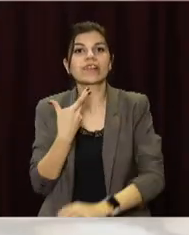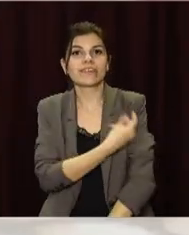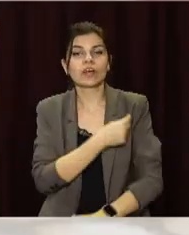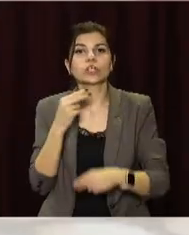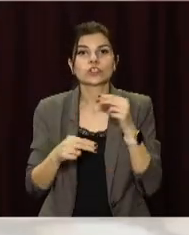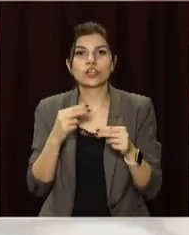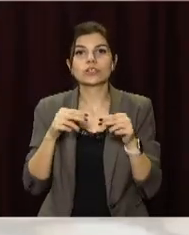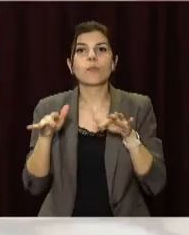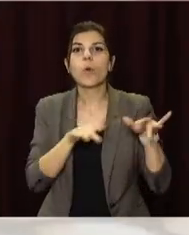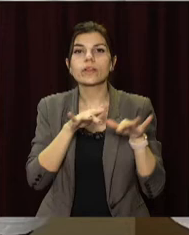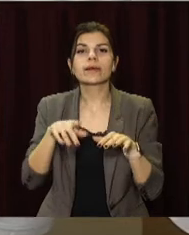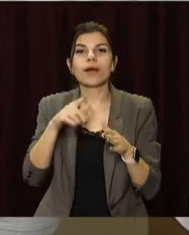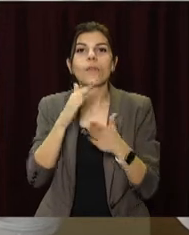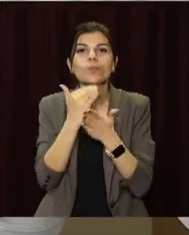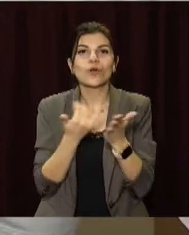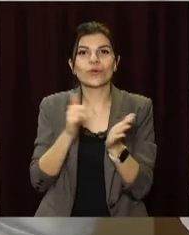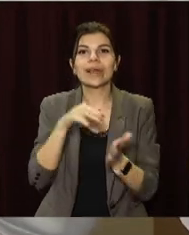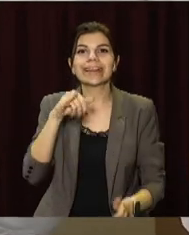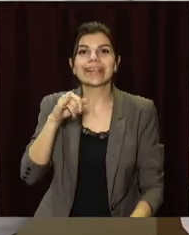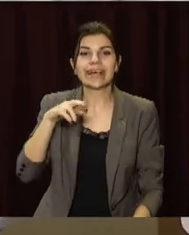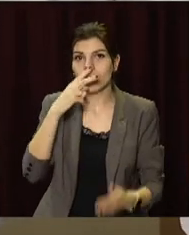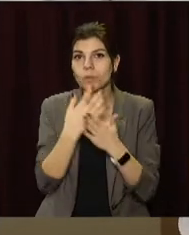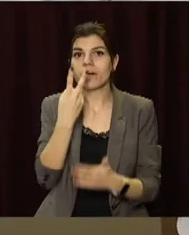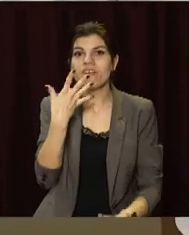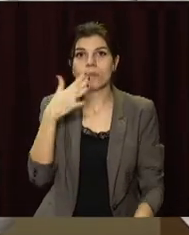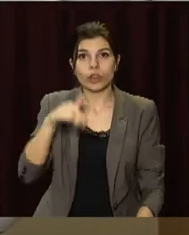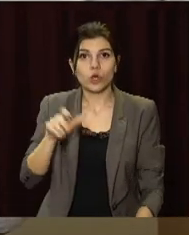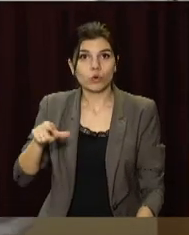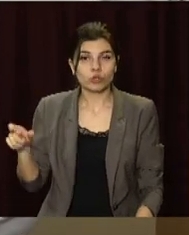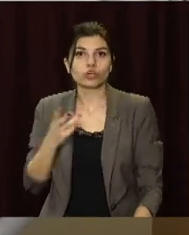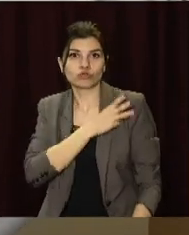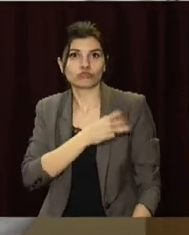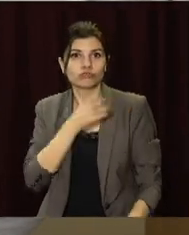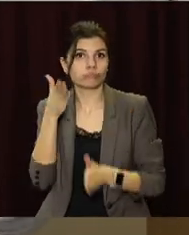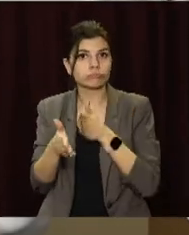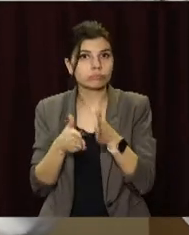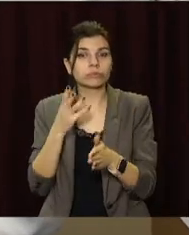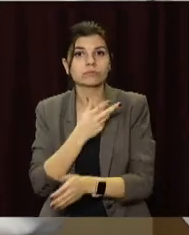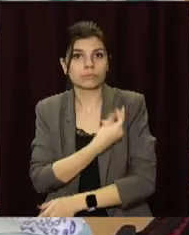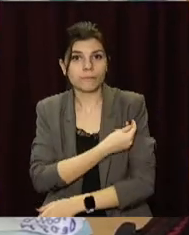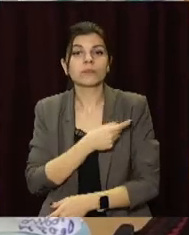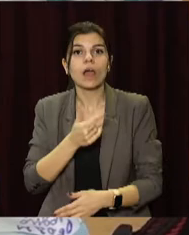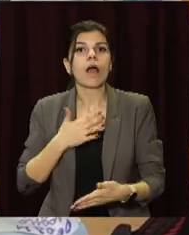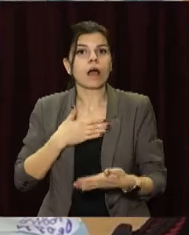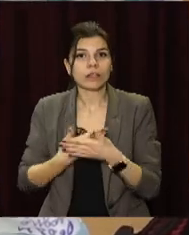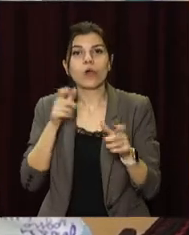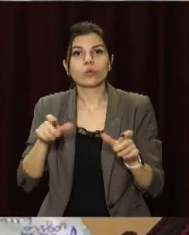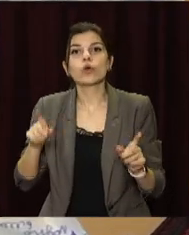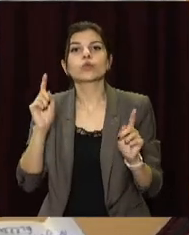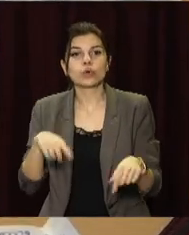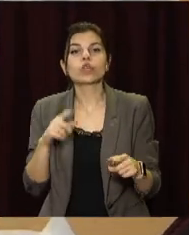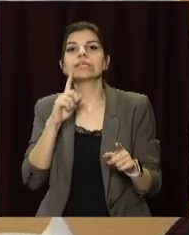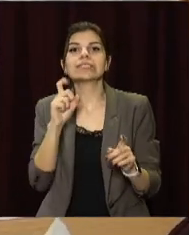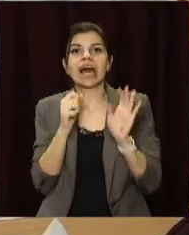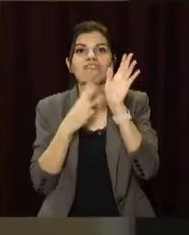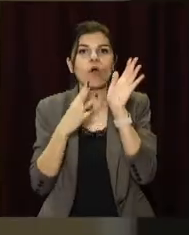через портал «Дія» вже записалось майже 25 тисяч мешканців області. Активно імунізують і людей, яким